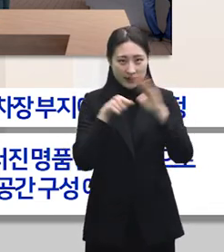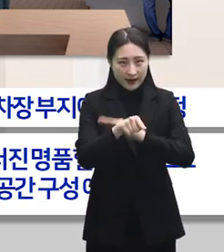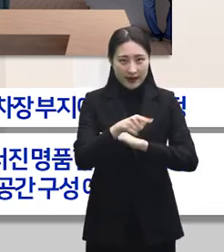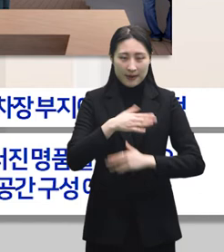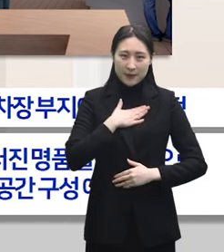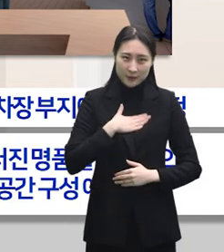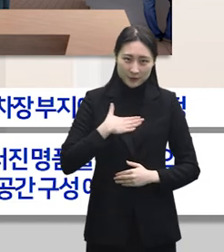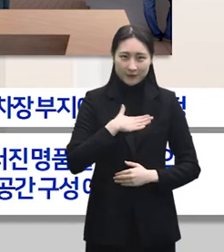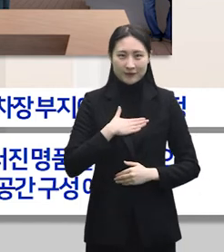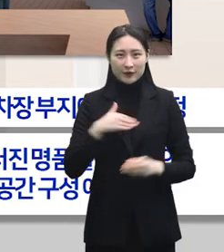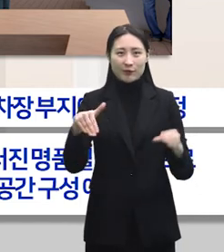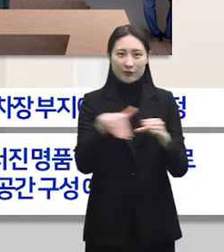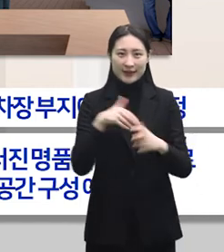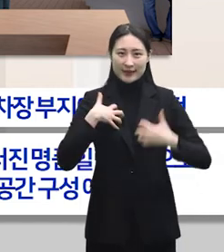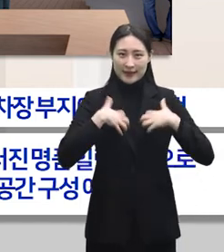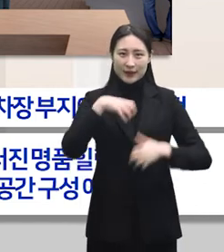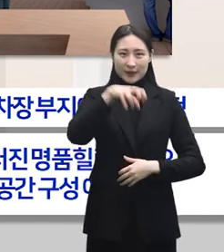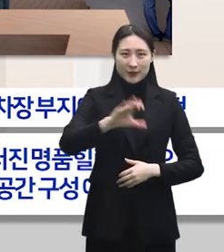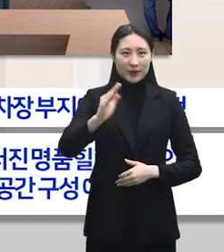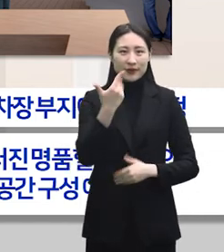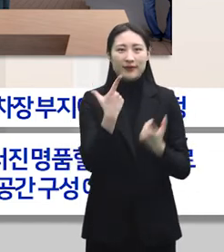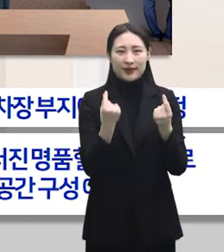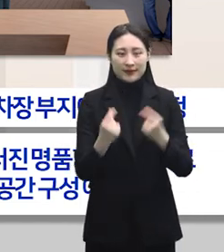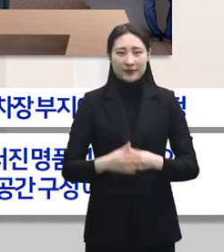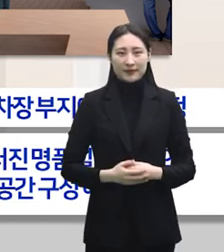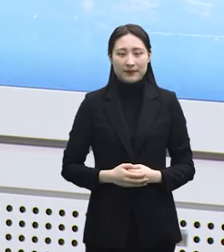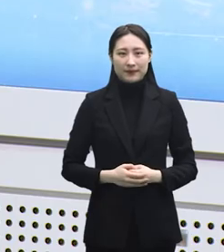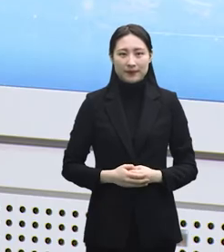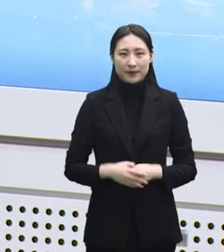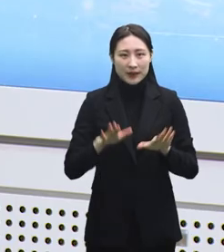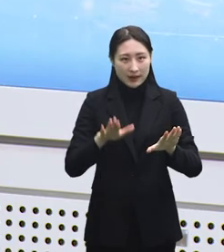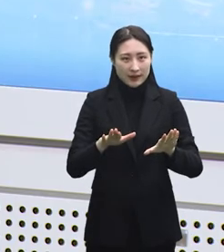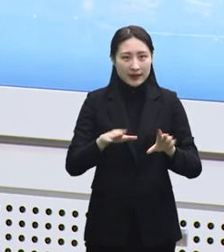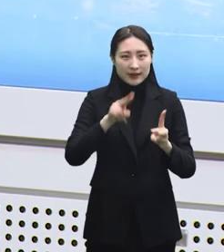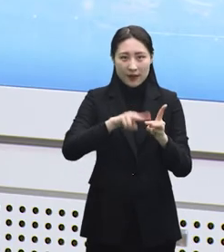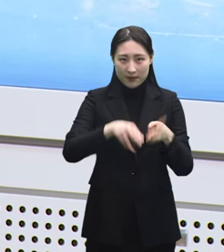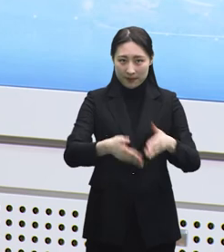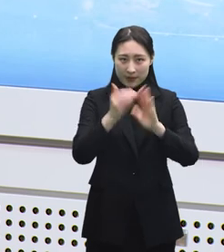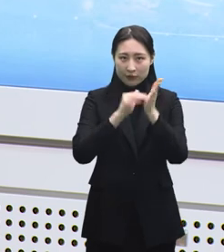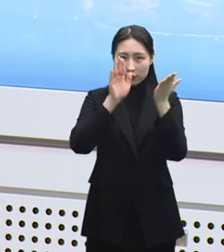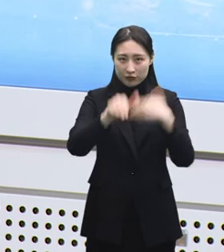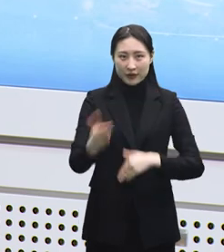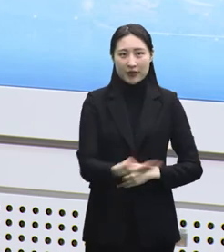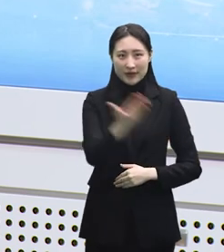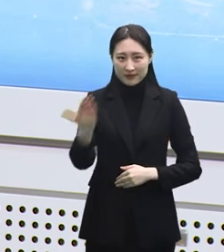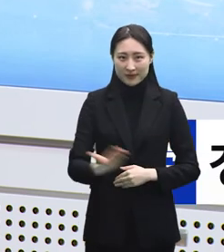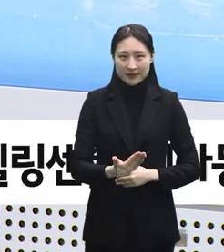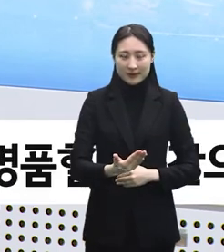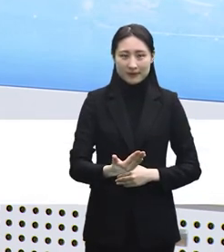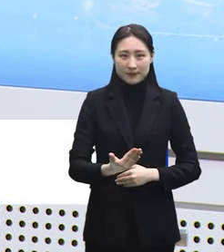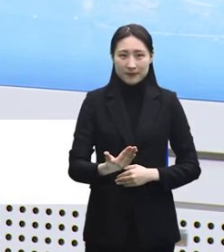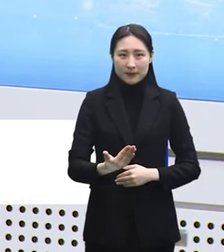활동을 즐기시는 공간이 될 것으로 기대가 됩니다. 네, 이 힐링센터가 완공되면 주민분들은